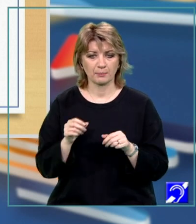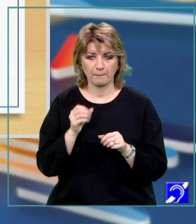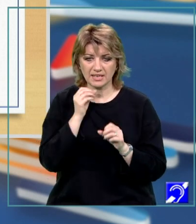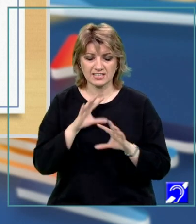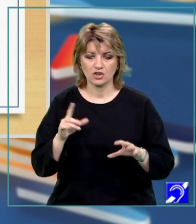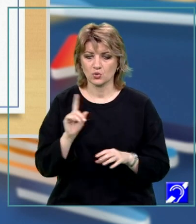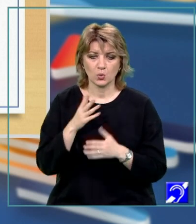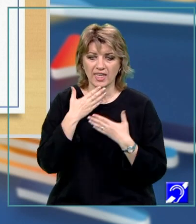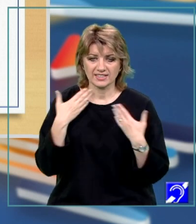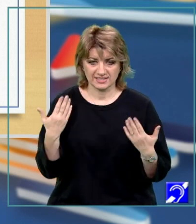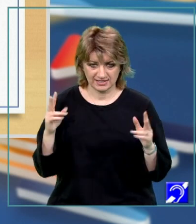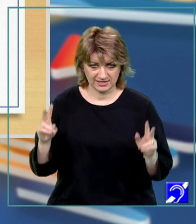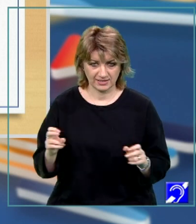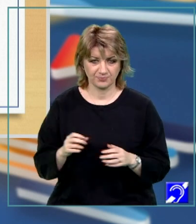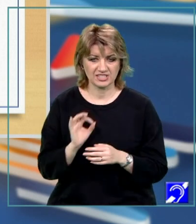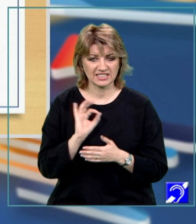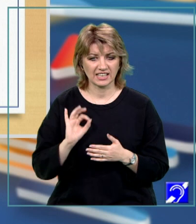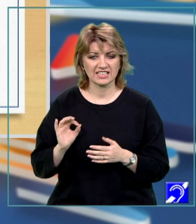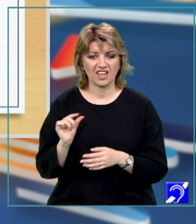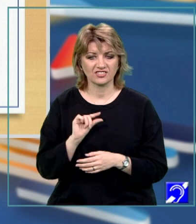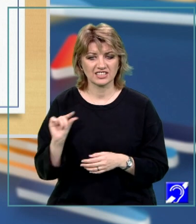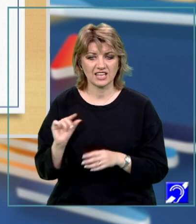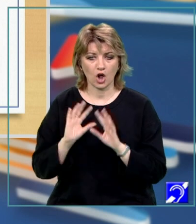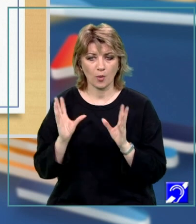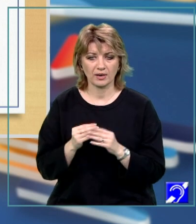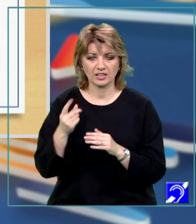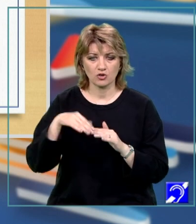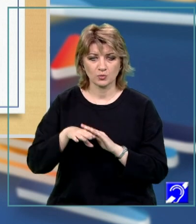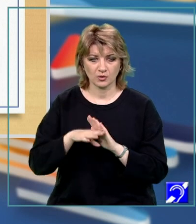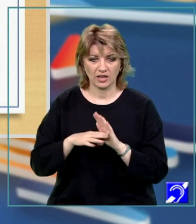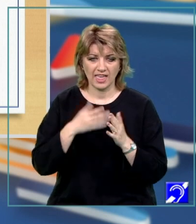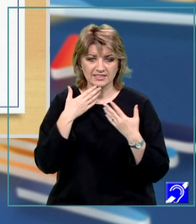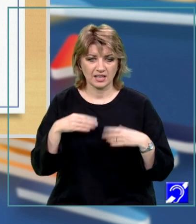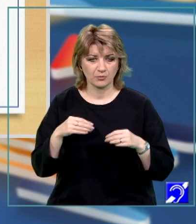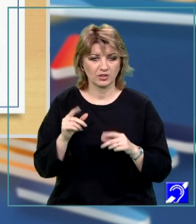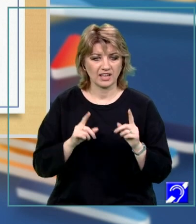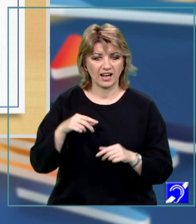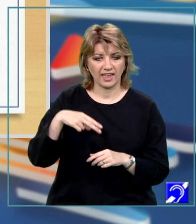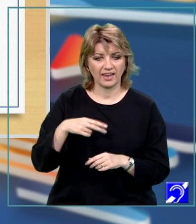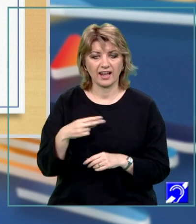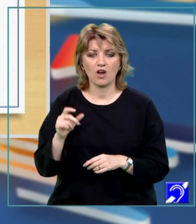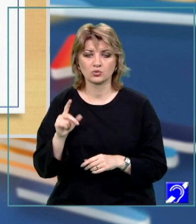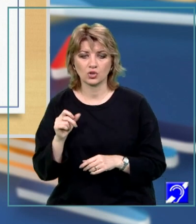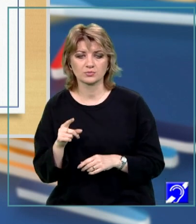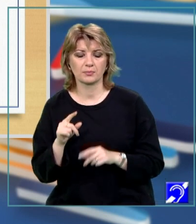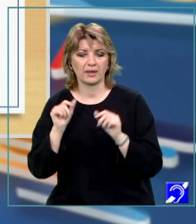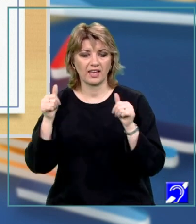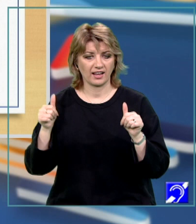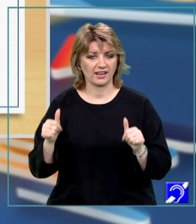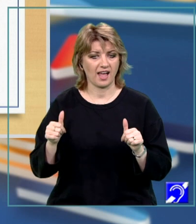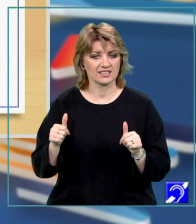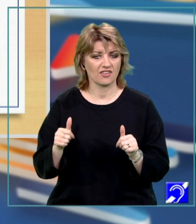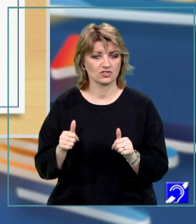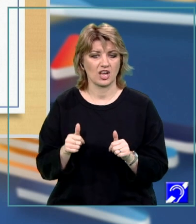nu există. Scrieți definiția completă asupra programului și avem și un exemplu. Pentru N egal cu 12, atunci pe ecran ar trebui să